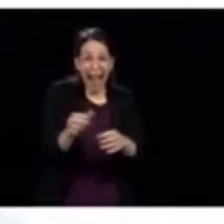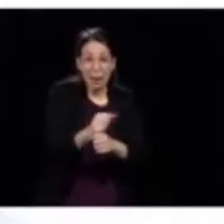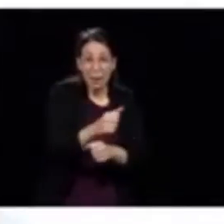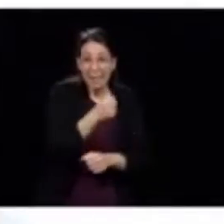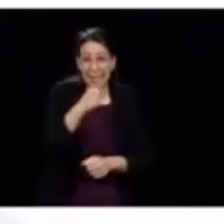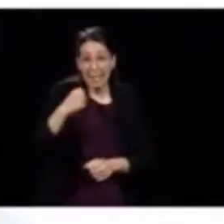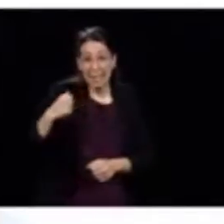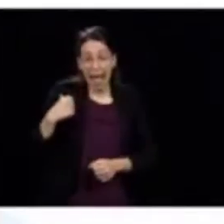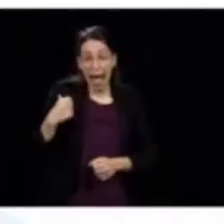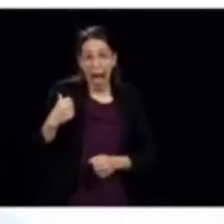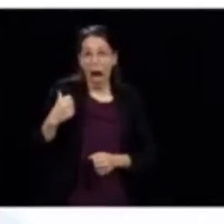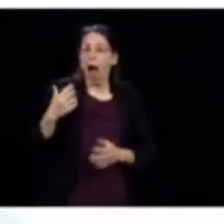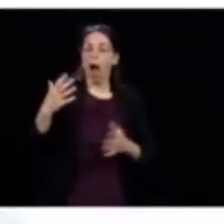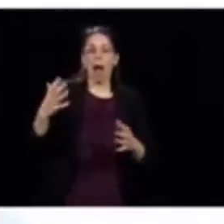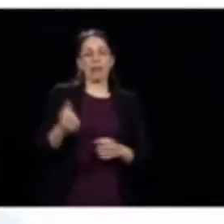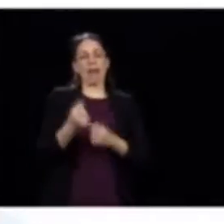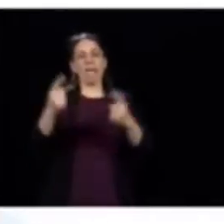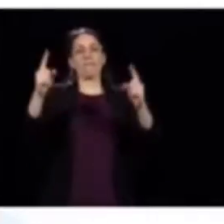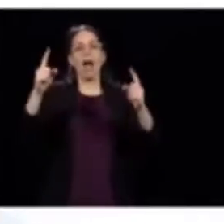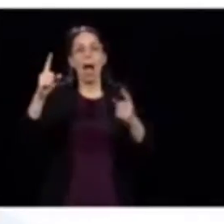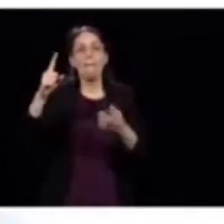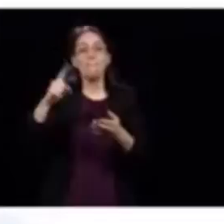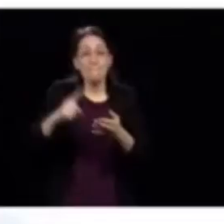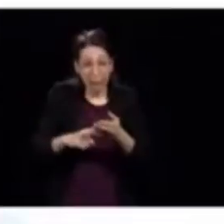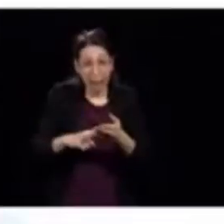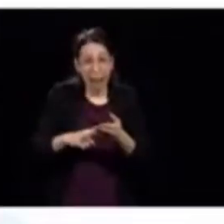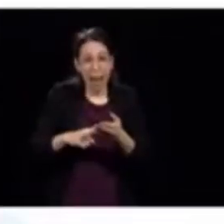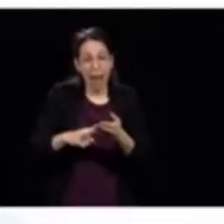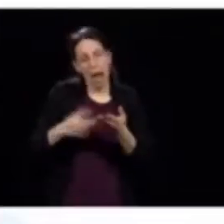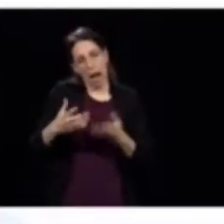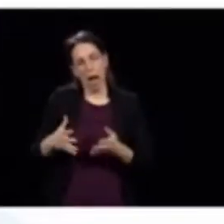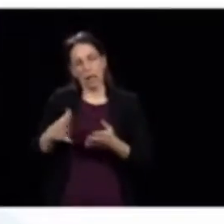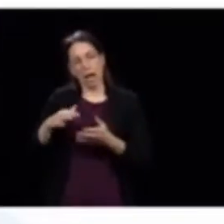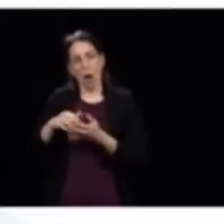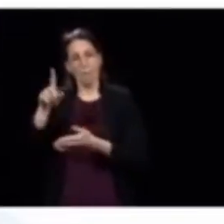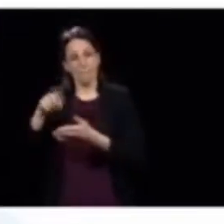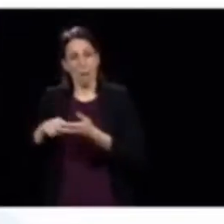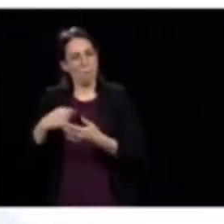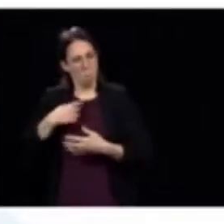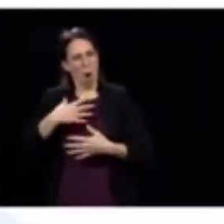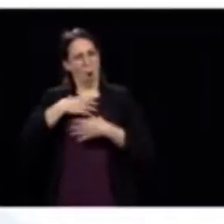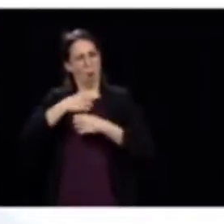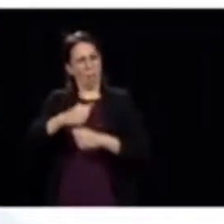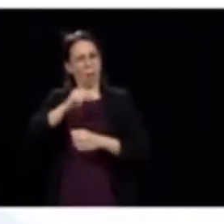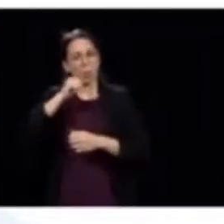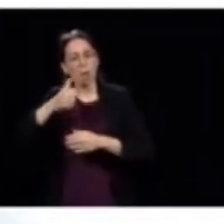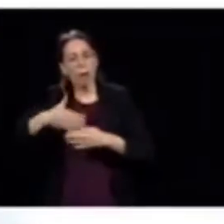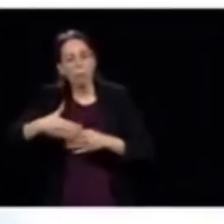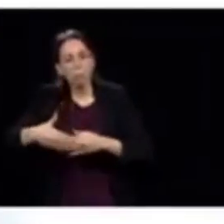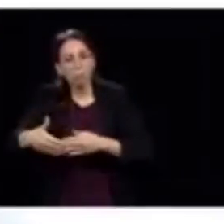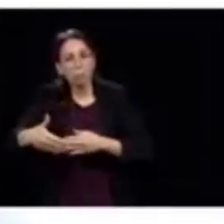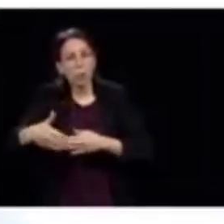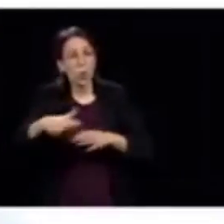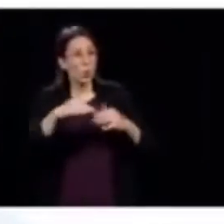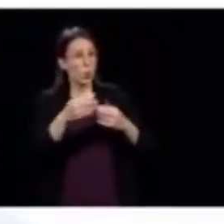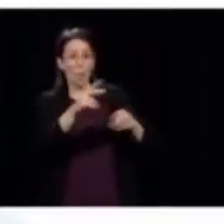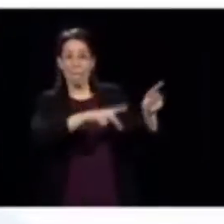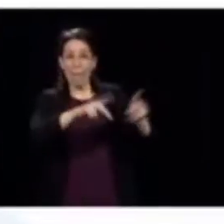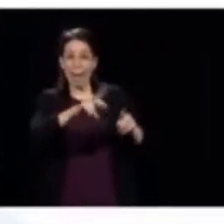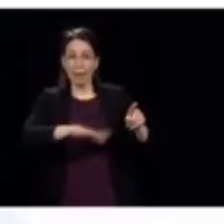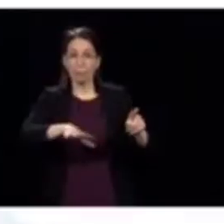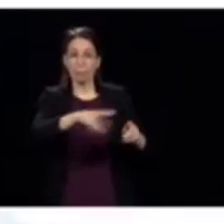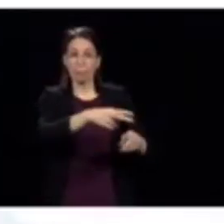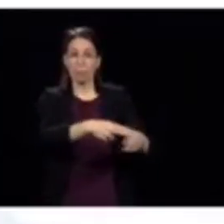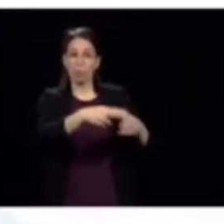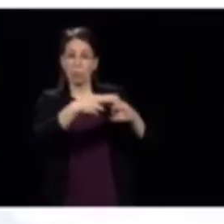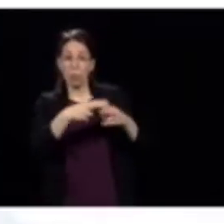juste hier, à combler 1000 des 2000 postes. Puis, on a confiance que d'ici demain, avec tous ceux qui nous